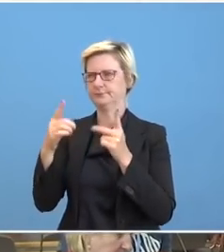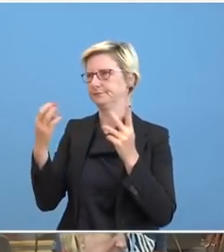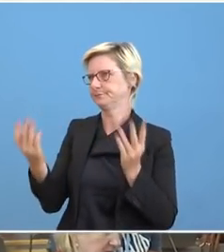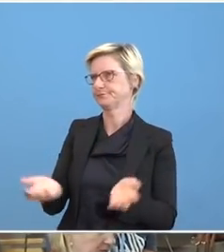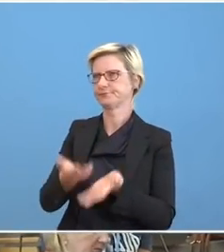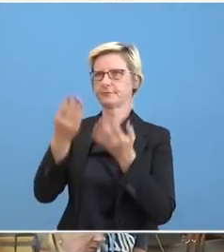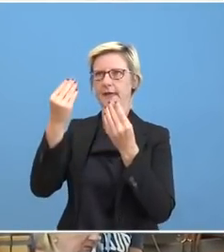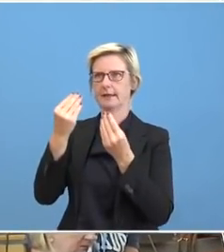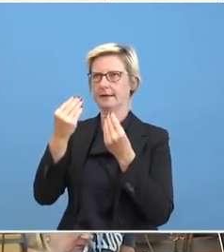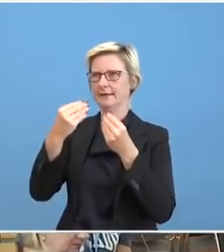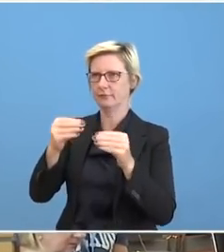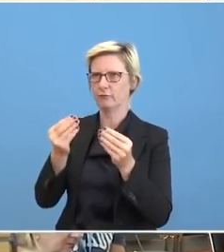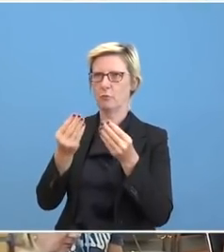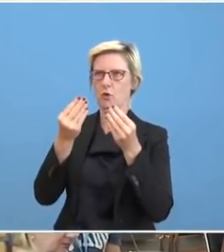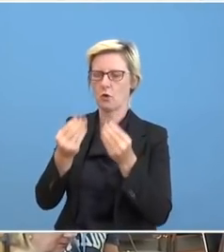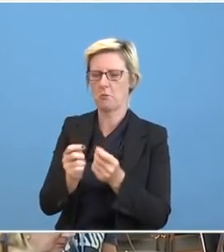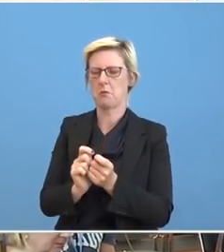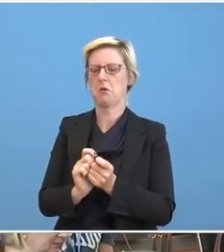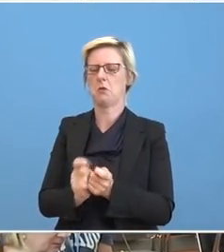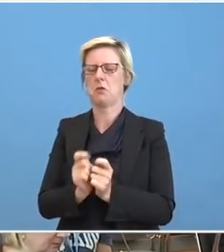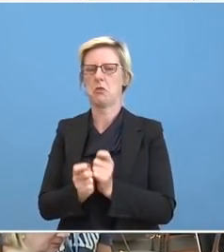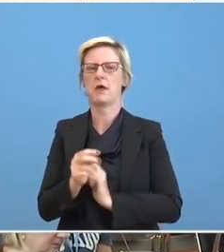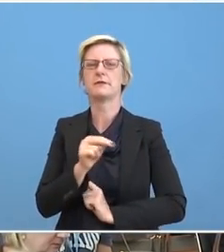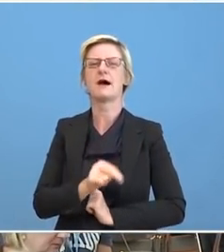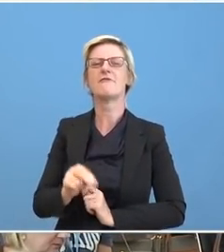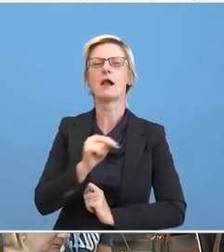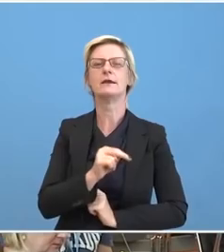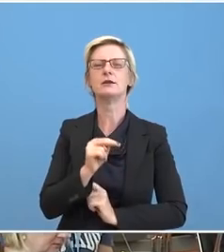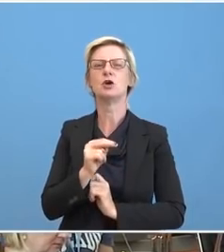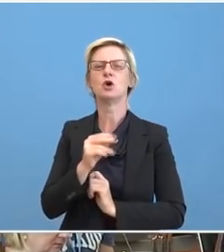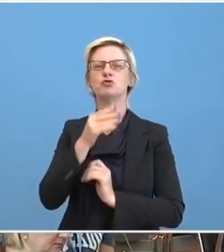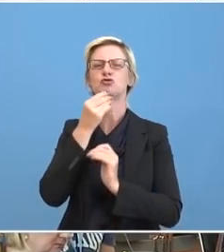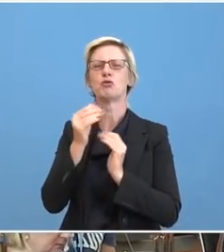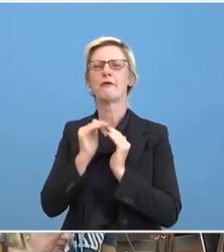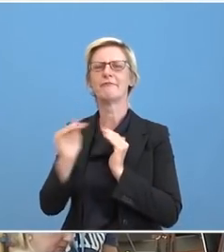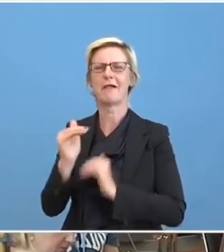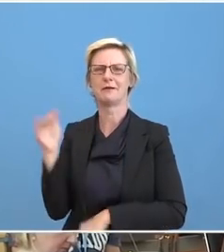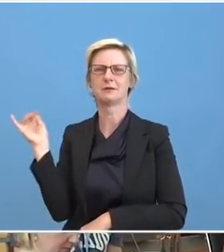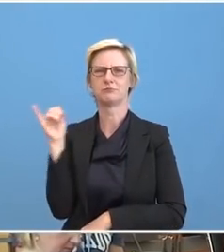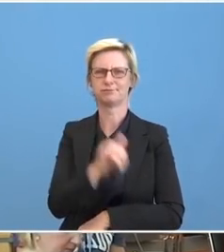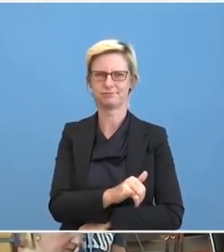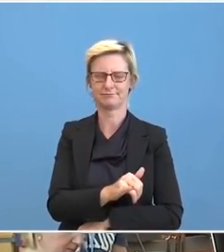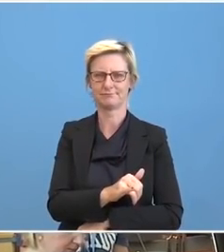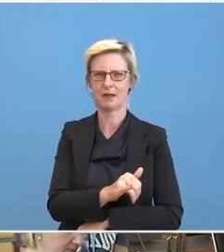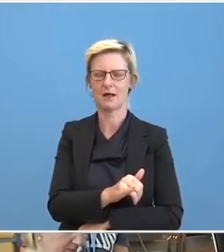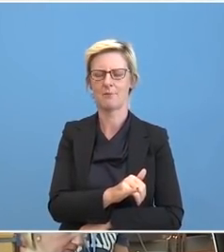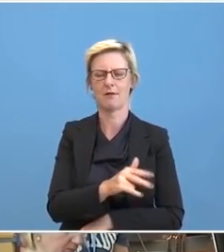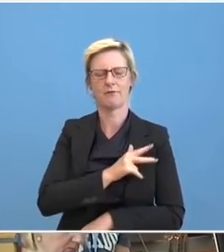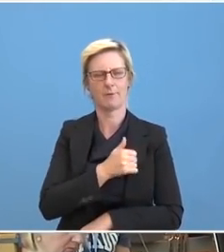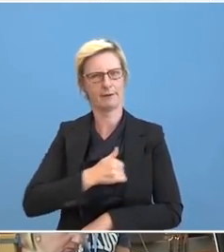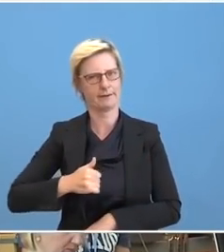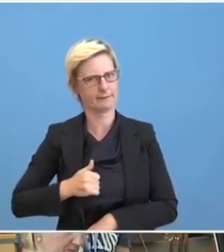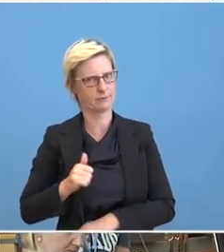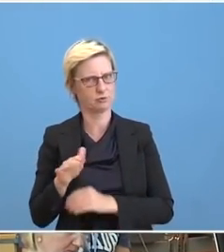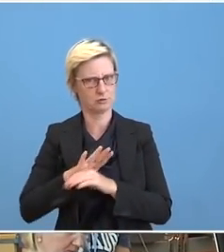Nawalny in Schönefeld ankommen sollte. Das wurde öffentlich verlautbart. De facto soll er aber im militärischen